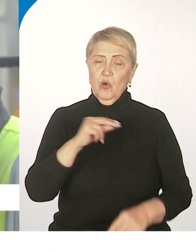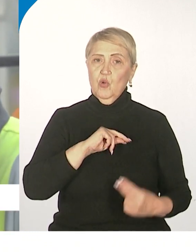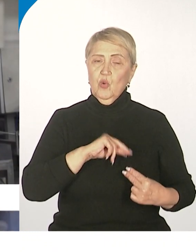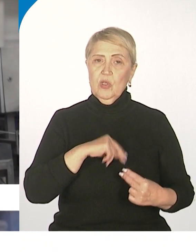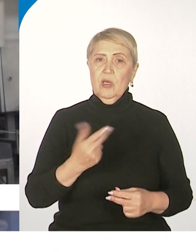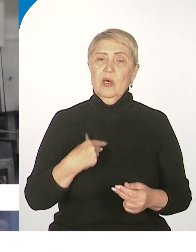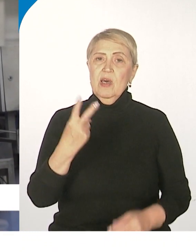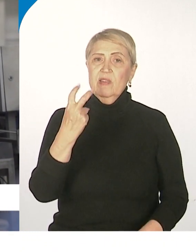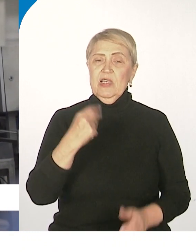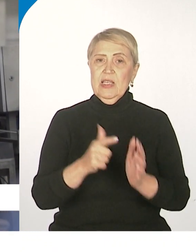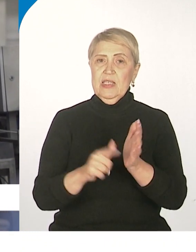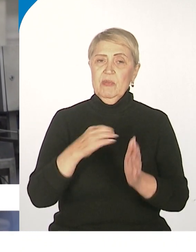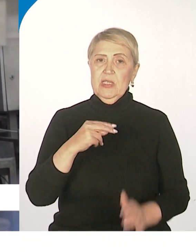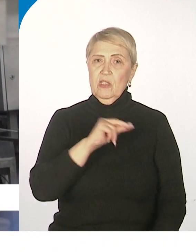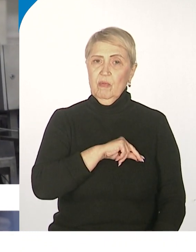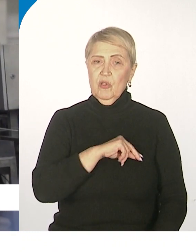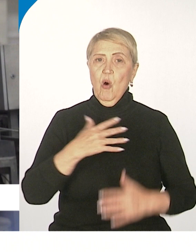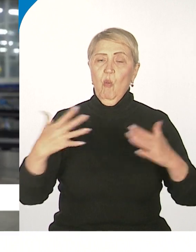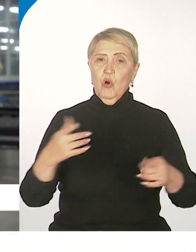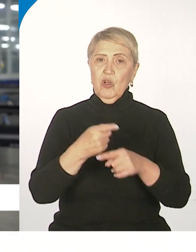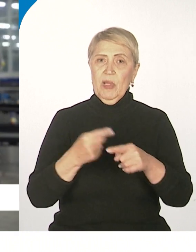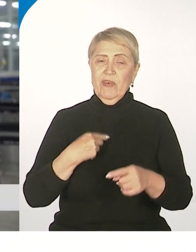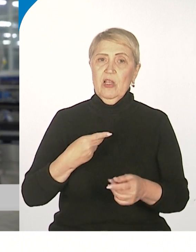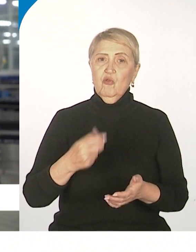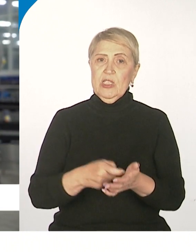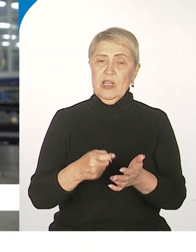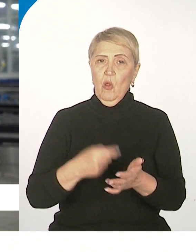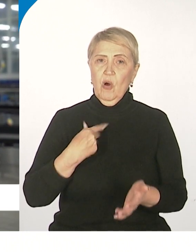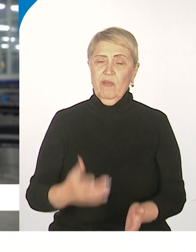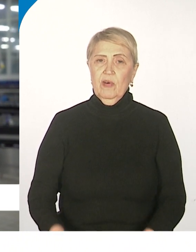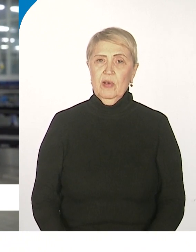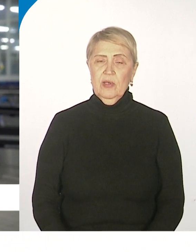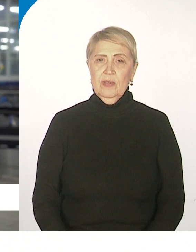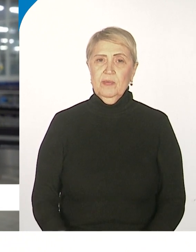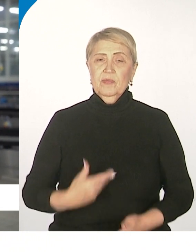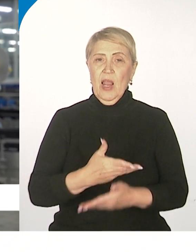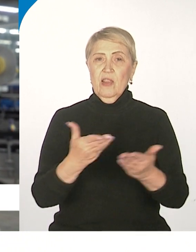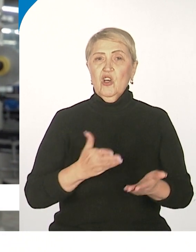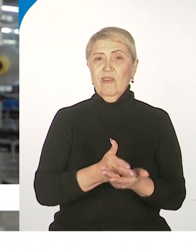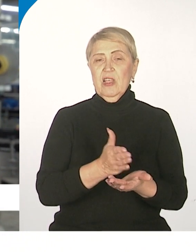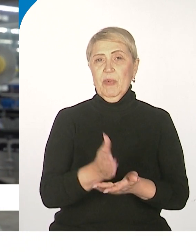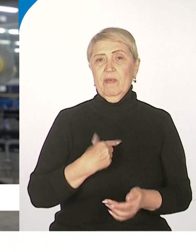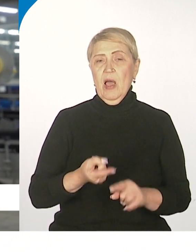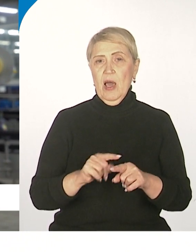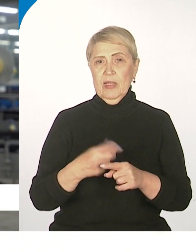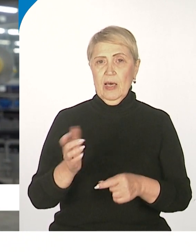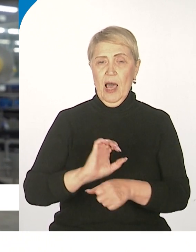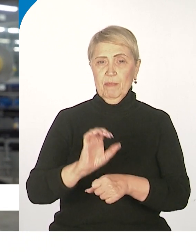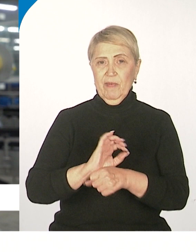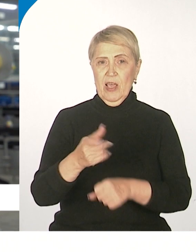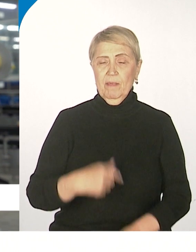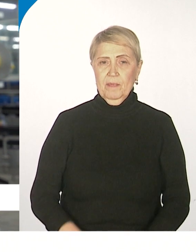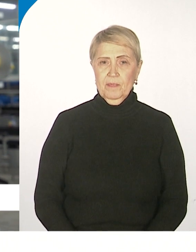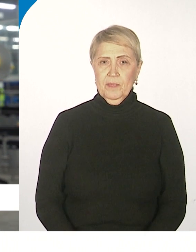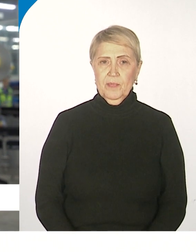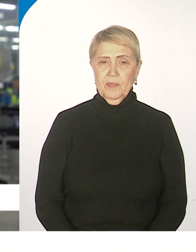270 сотрудников. Больше половины налогов от нашего направления – это сельскохозяйство и пищевая